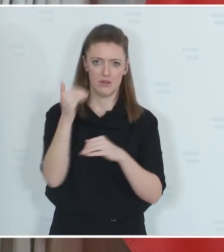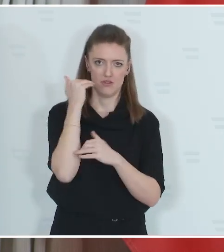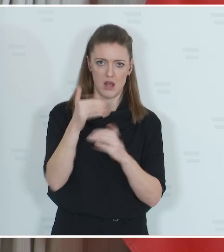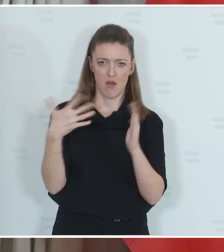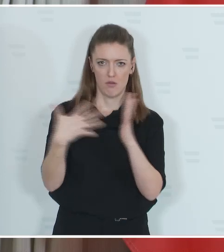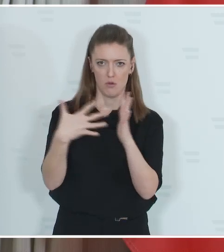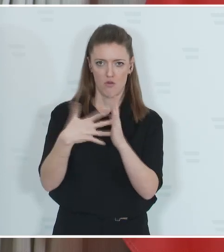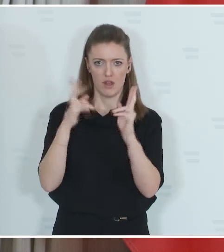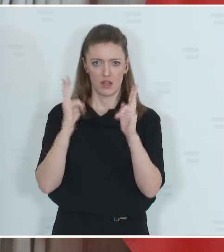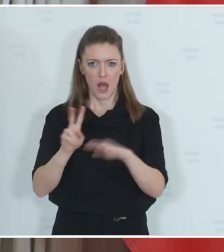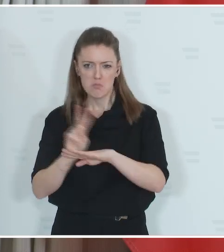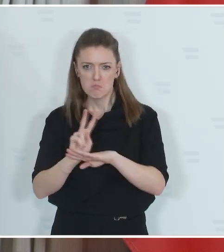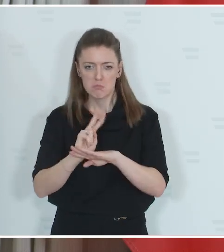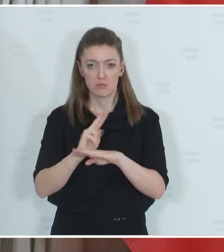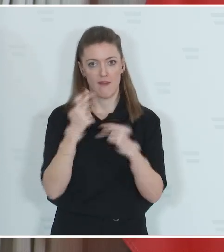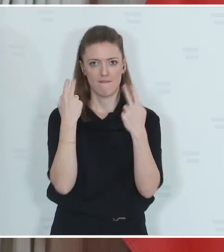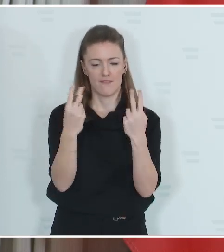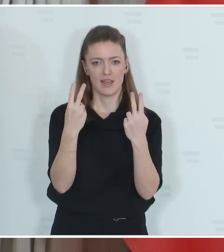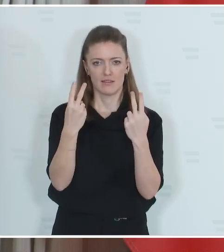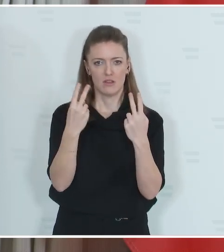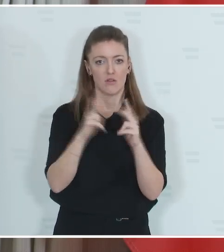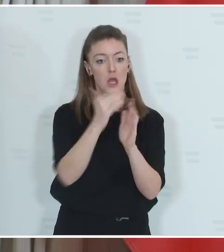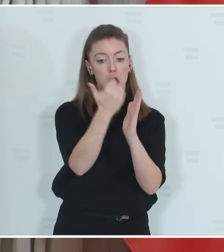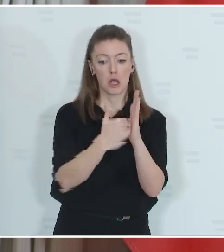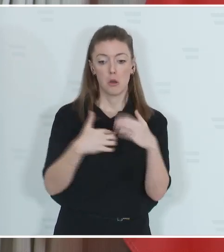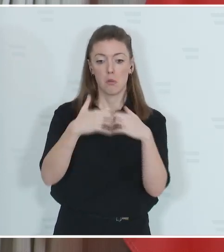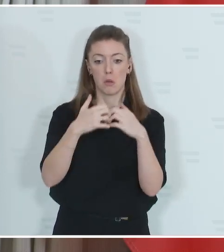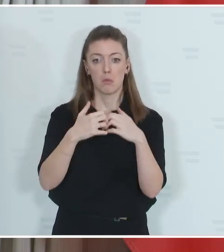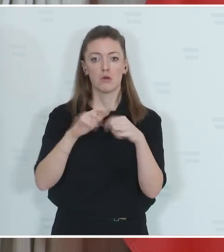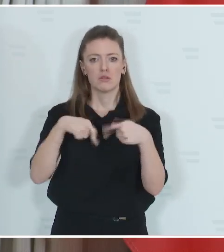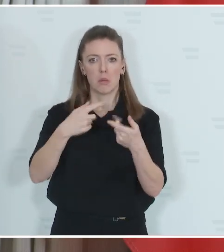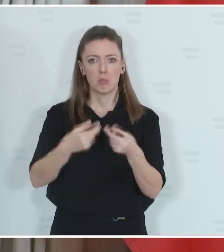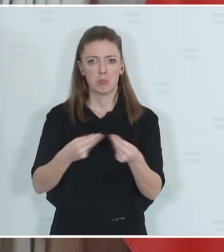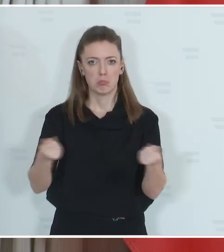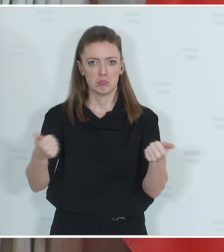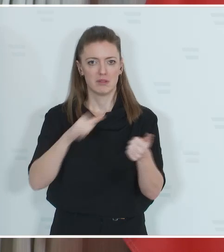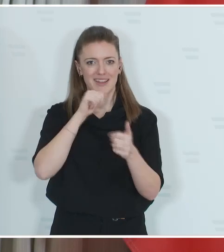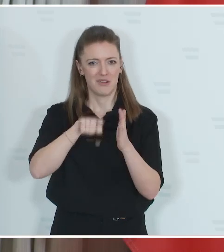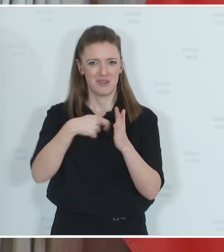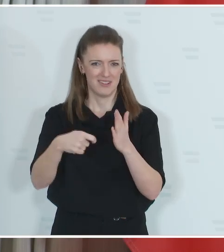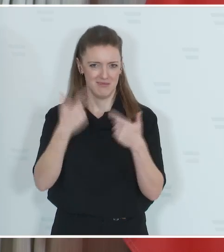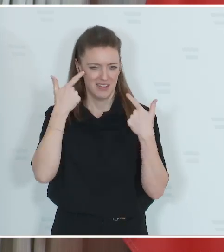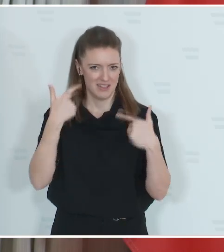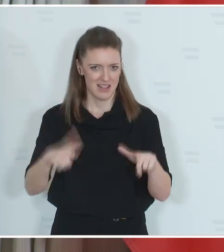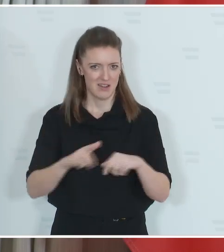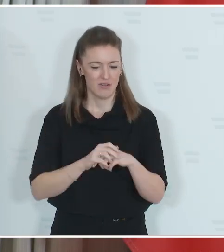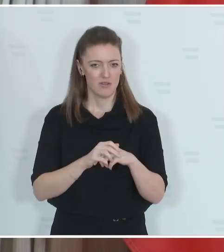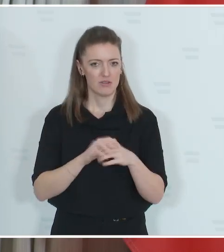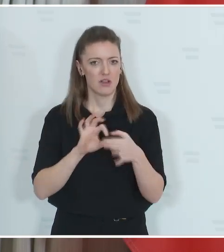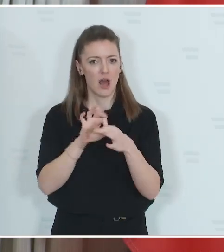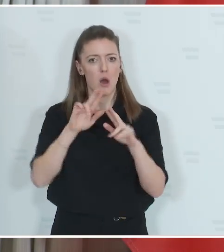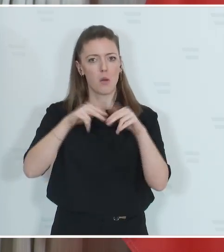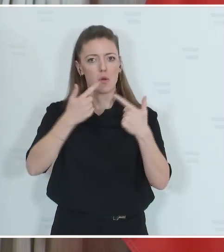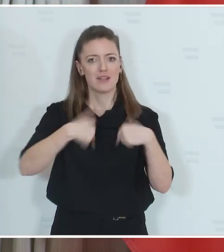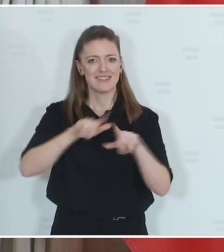eine Regelung zu schaffen, die dabei keine Konsequenz hat, wäre sinnlos. Auch die Vollzugsorgane in den Bundesländern,